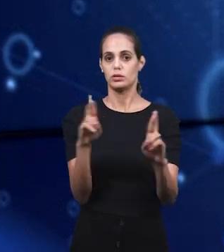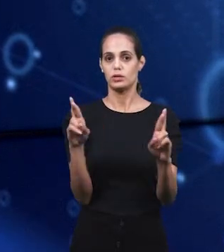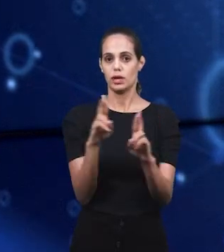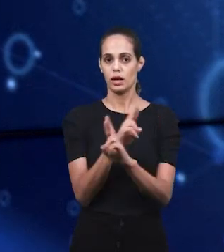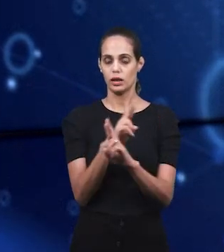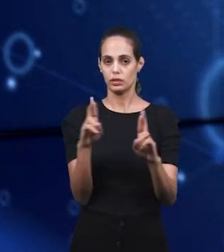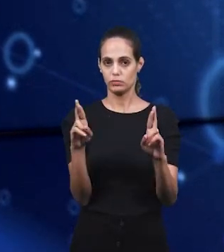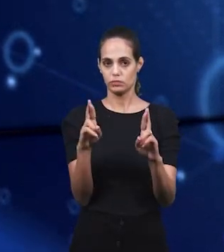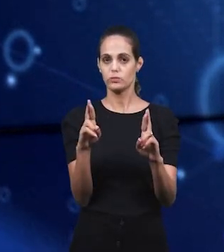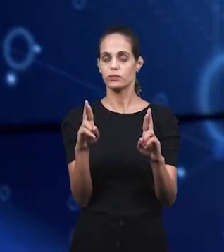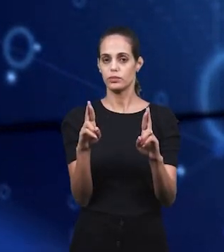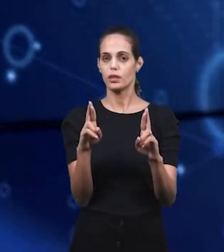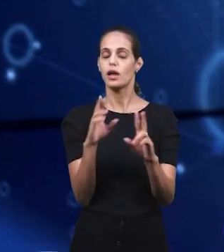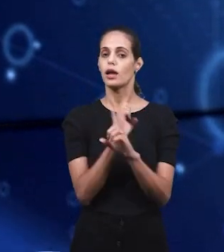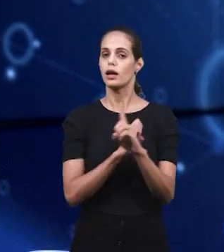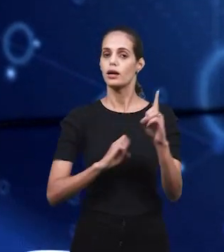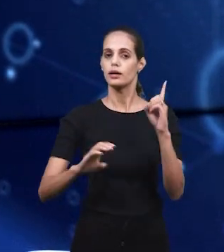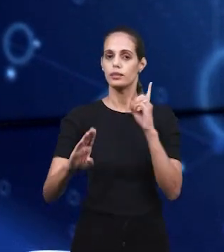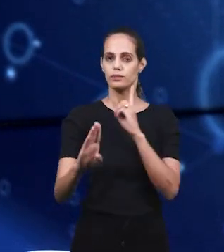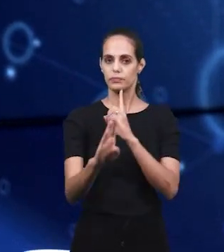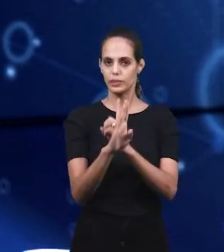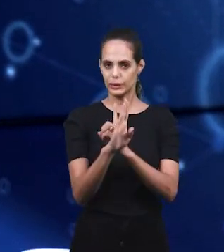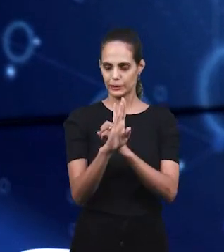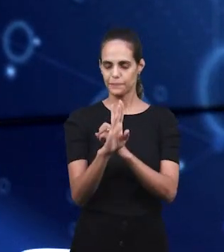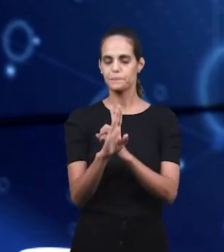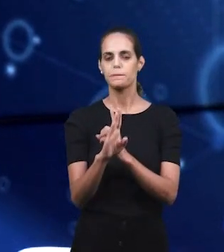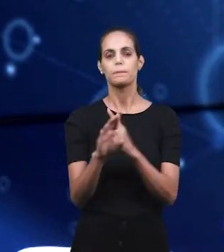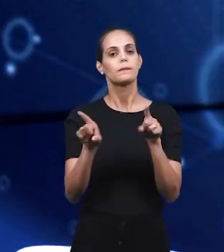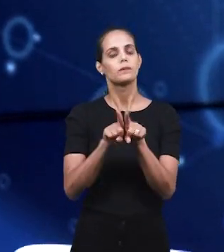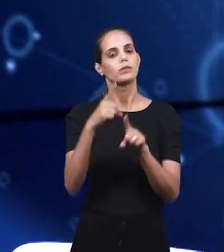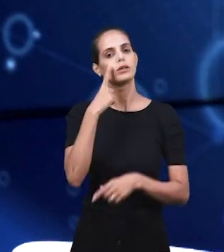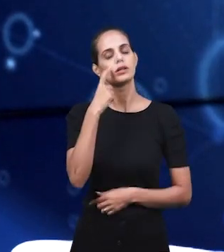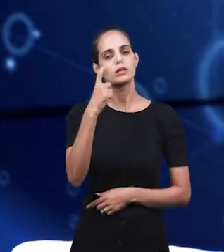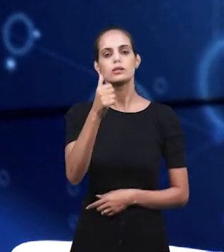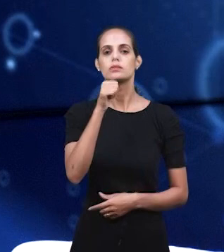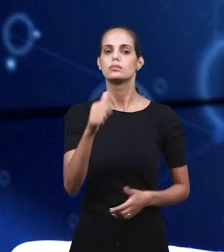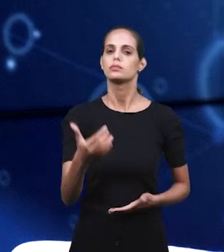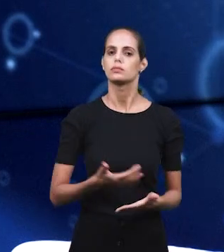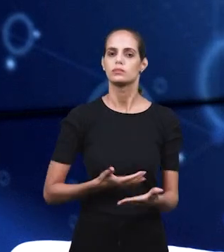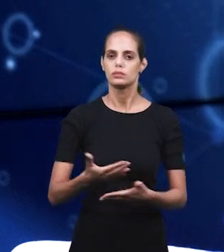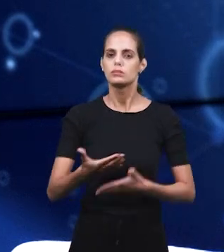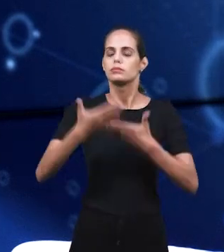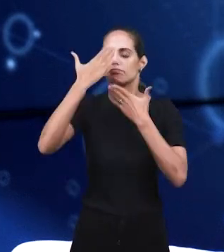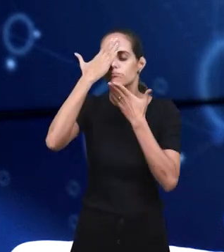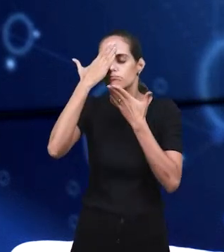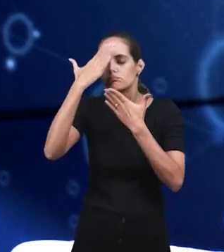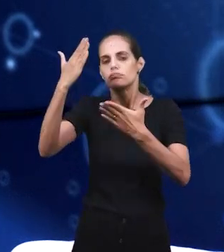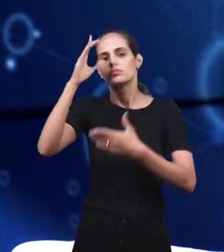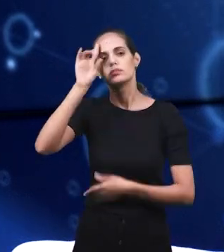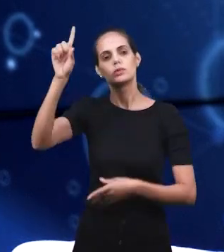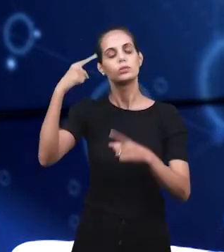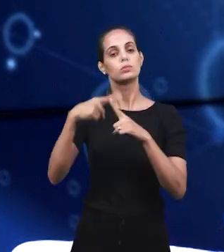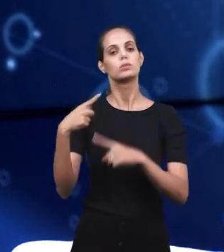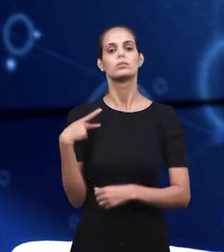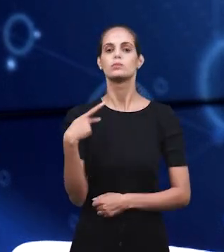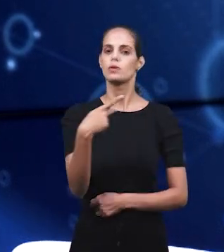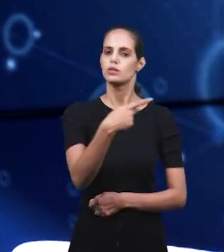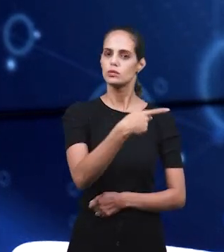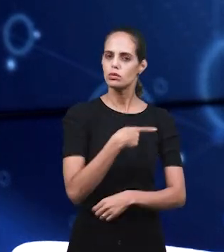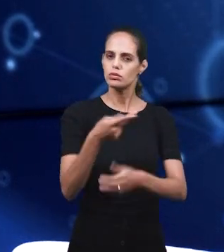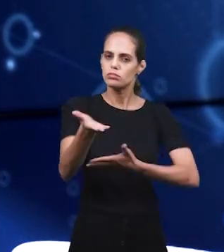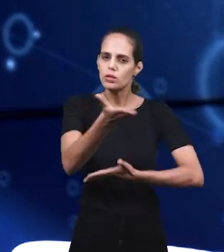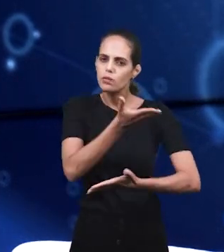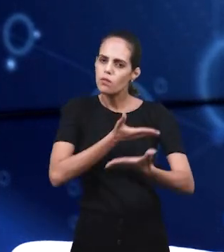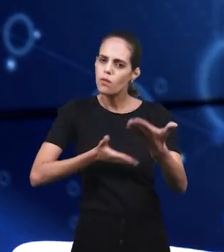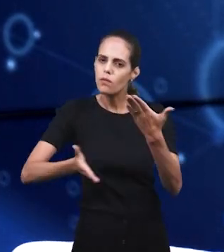Интересно также ее свидетельство, что сестра нас славит Господа, потому что пастора, которые участвуют в воскресной библейской